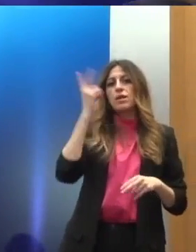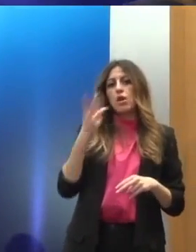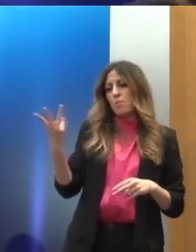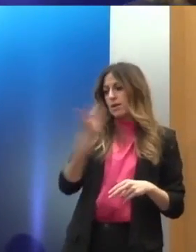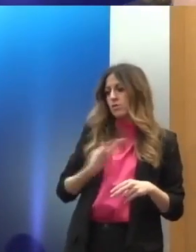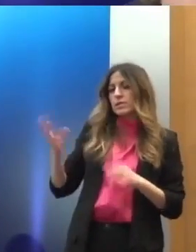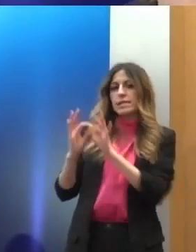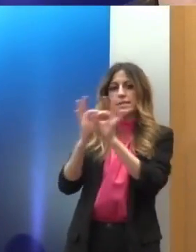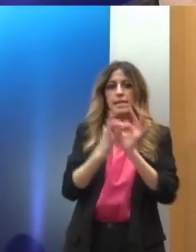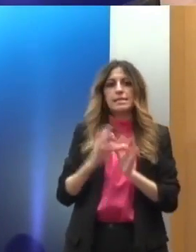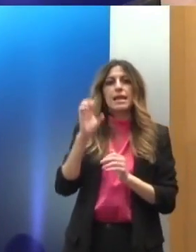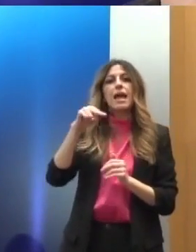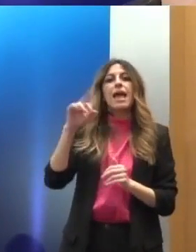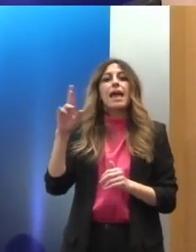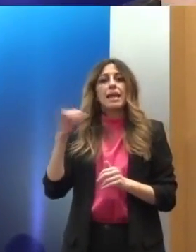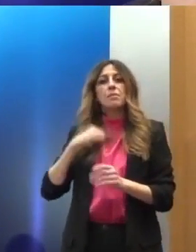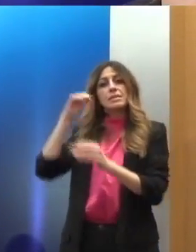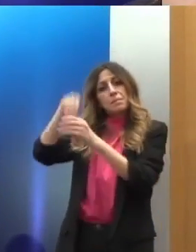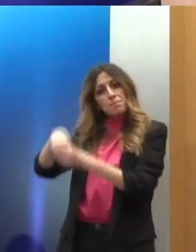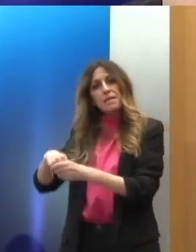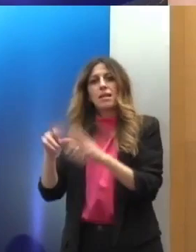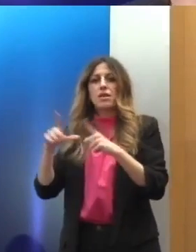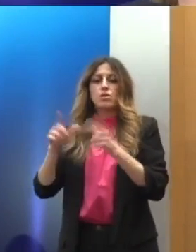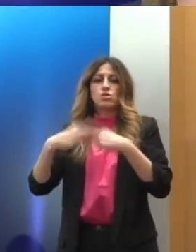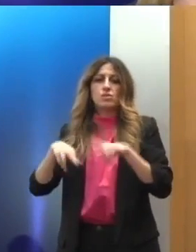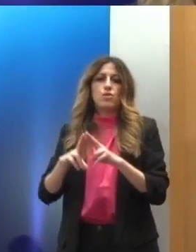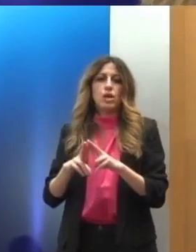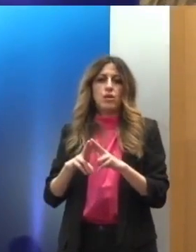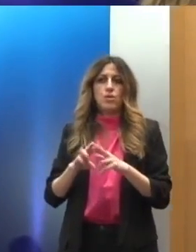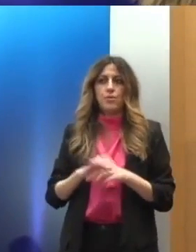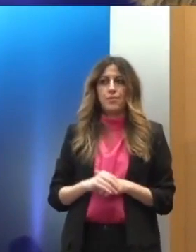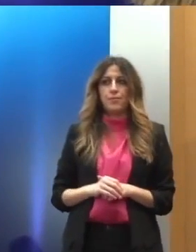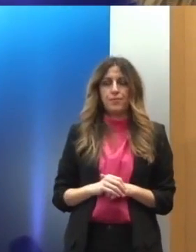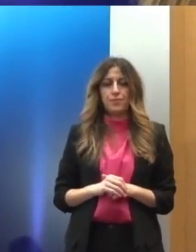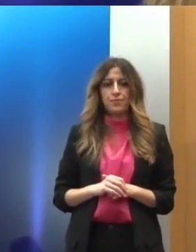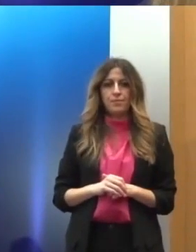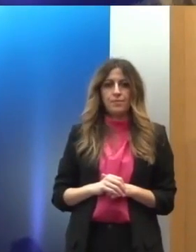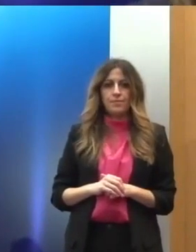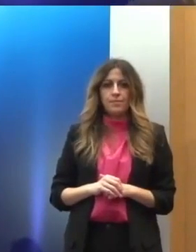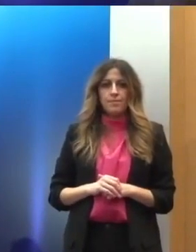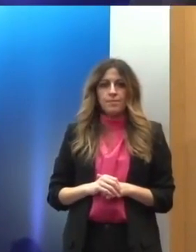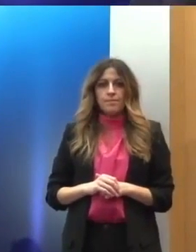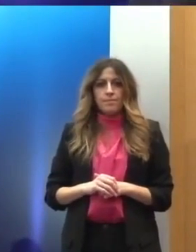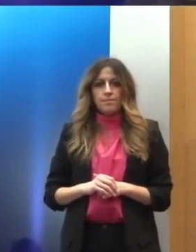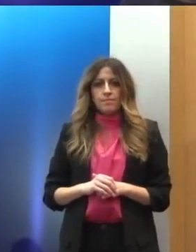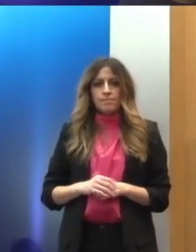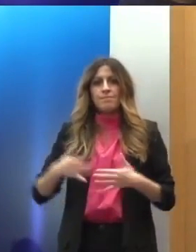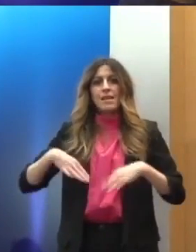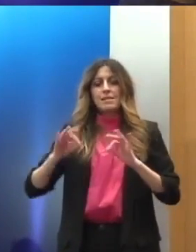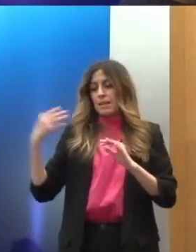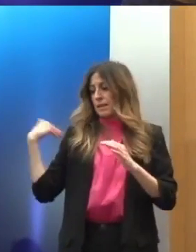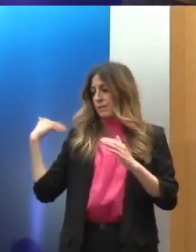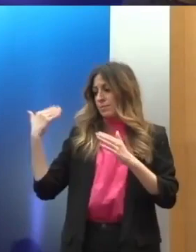μέλος του Δικητικού Συμβουλίου και για την πρώτη περίοδο λειτουργίας της